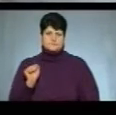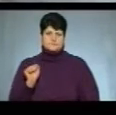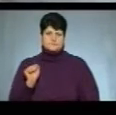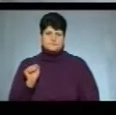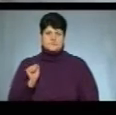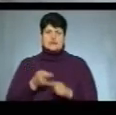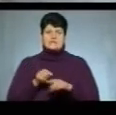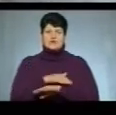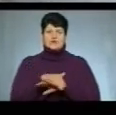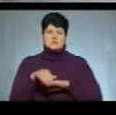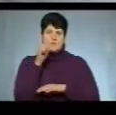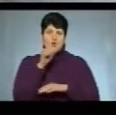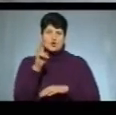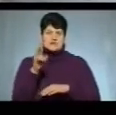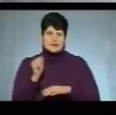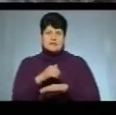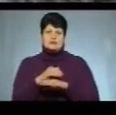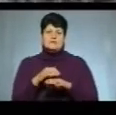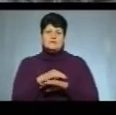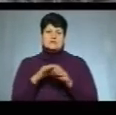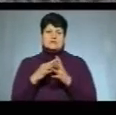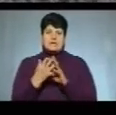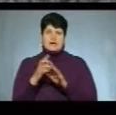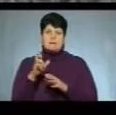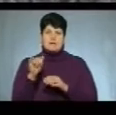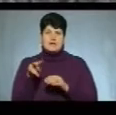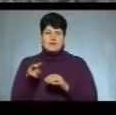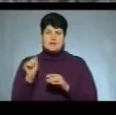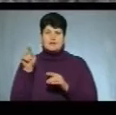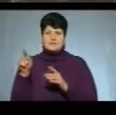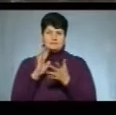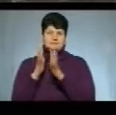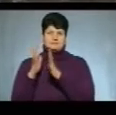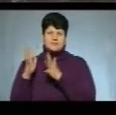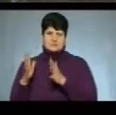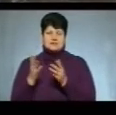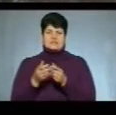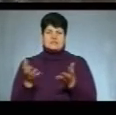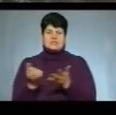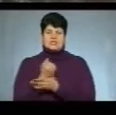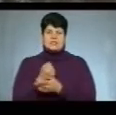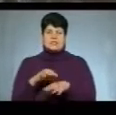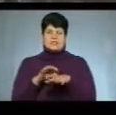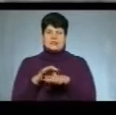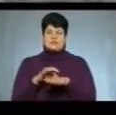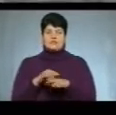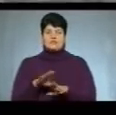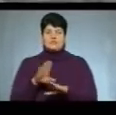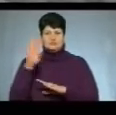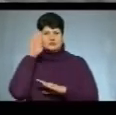Це вулиця Морозенка у селі Біла. Біля неї є лісопосадка, у якій поліцейські знайшли тіло чоловіка із вогнепальним пораненням.